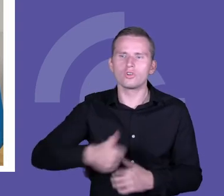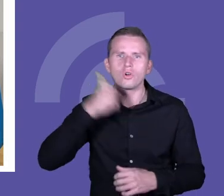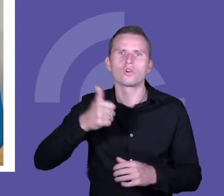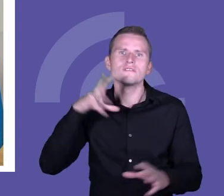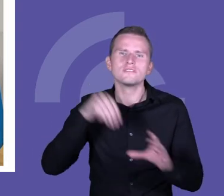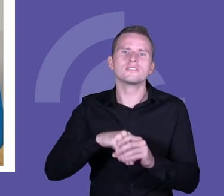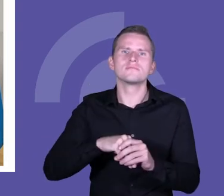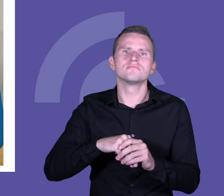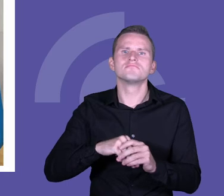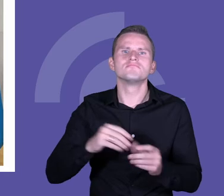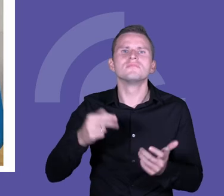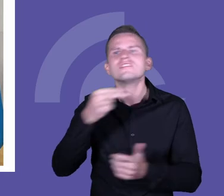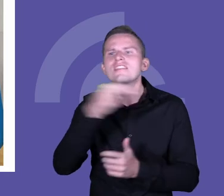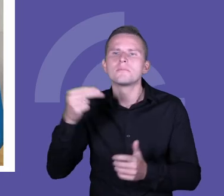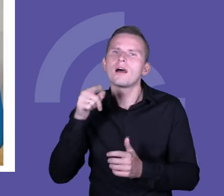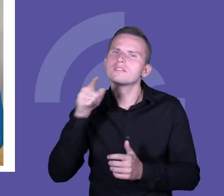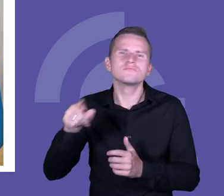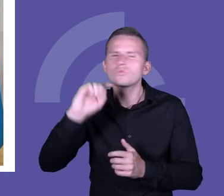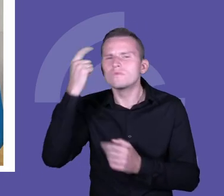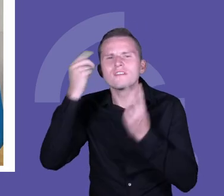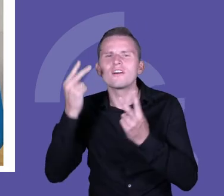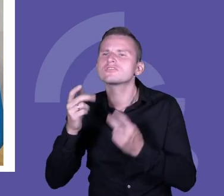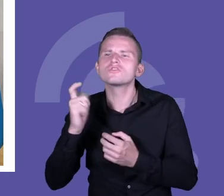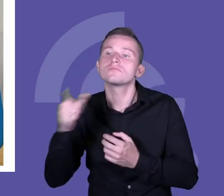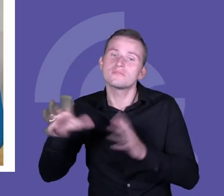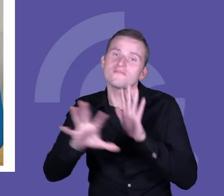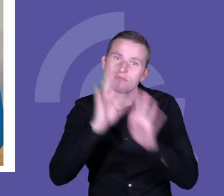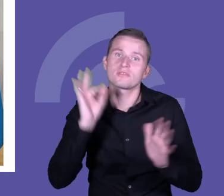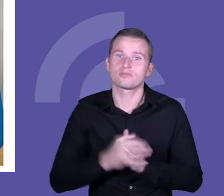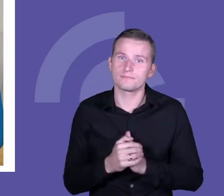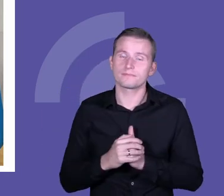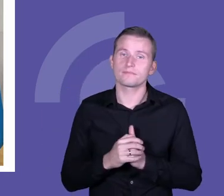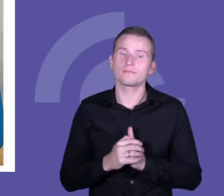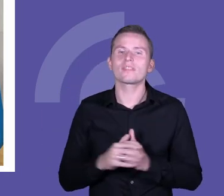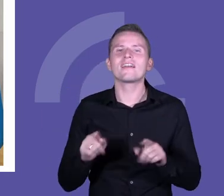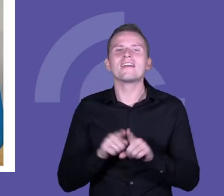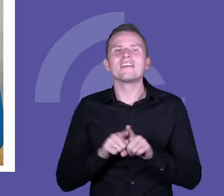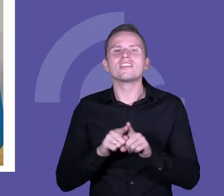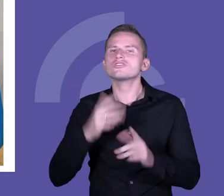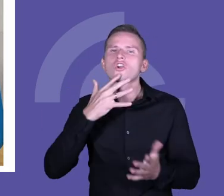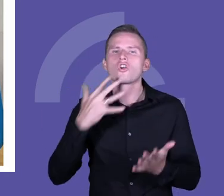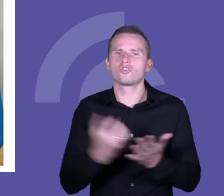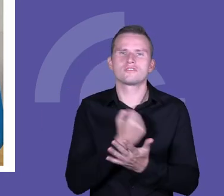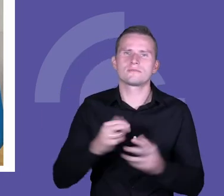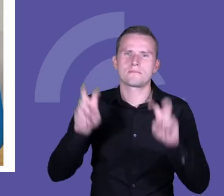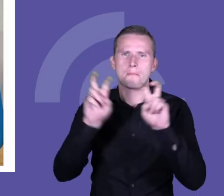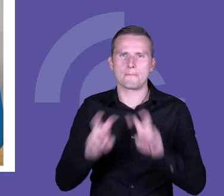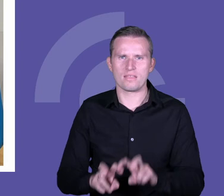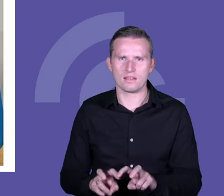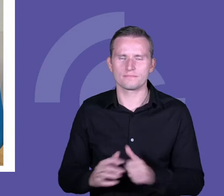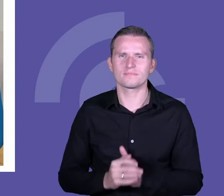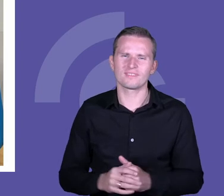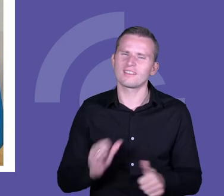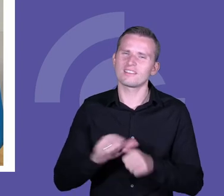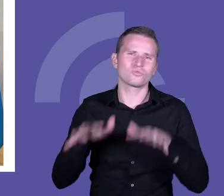tematy są dla ciebie najistotniejsze. Kolejna rzecz to korzystanie z badań. Dzisiaj naprawdę mamy wiele publikacji, zresztą tutaj